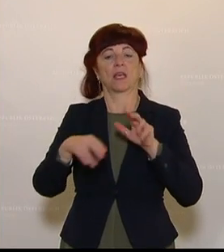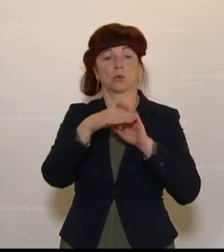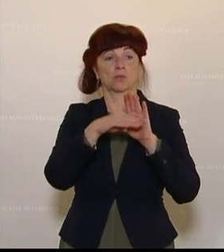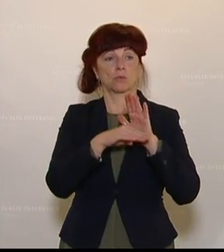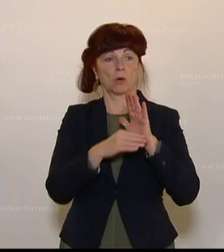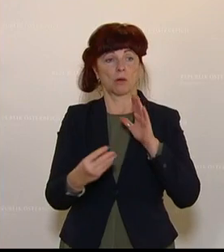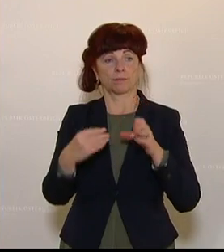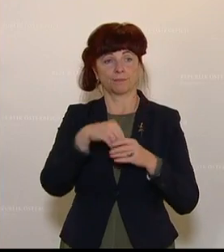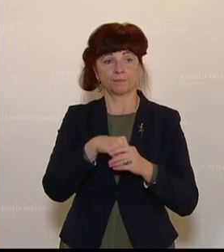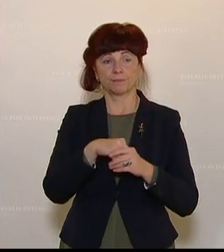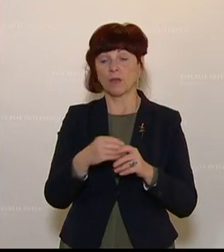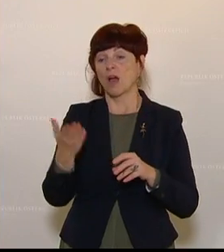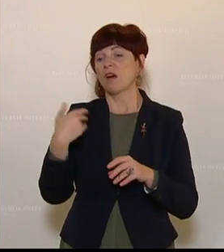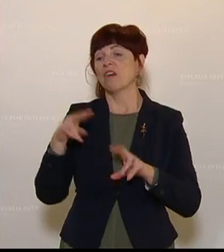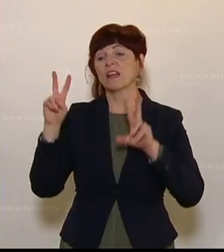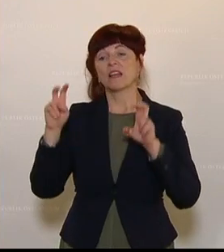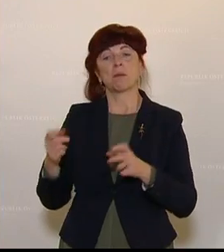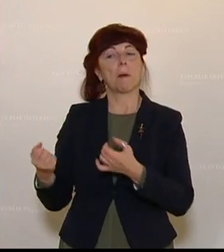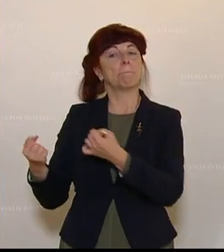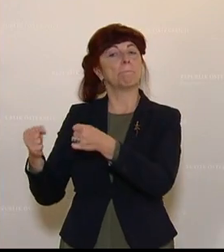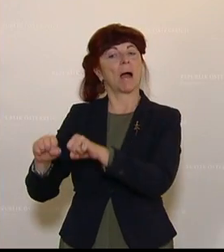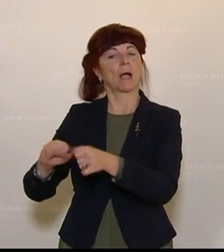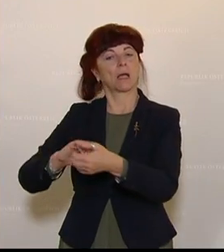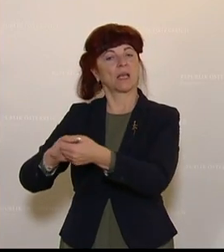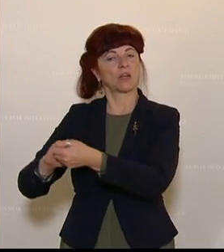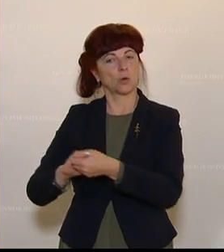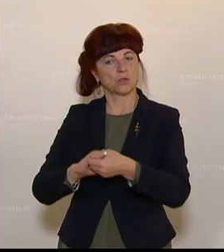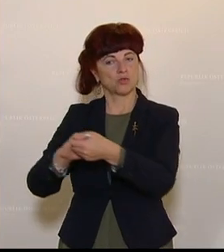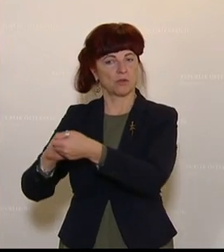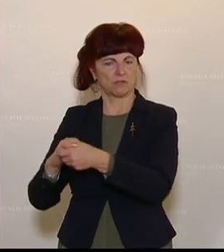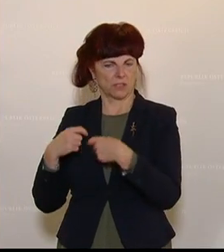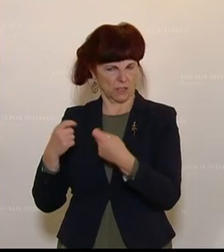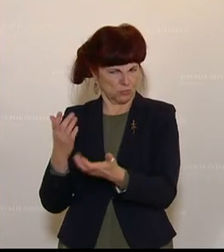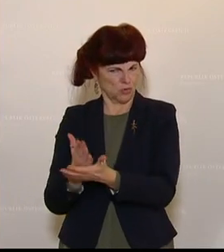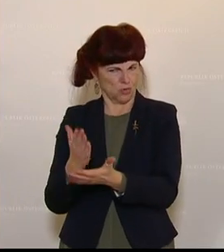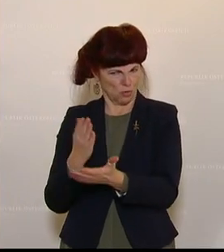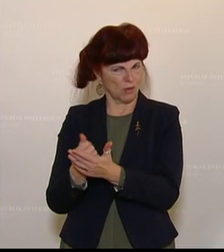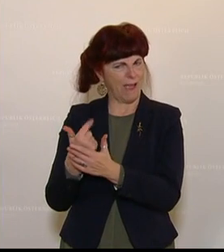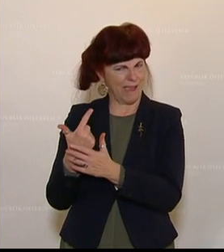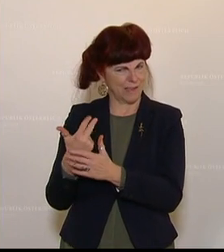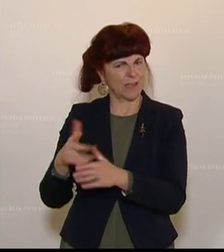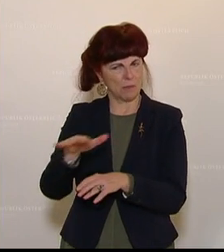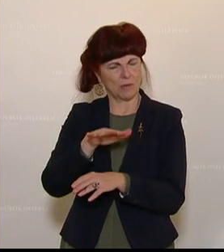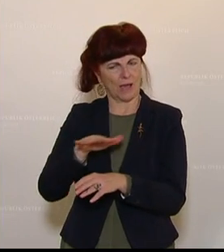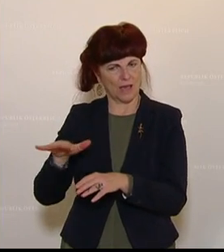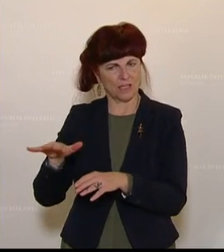jetzt schon von Bankengenossenschaften, aber die gibt es ja in vielen anderen Bereichen, auch lange bekannt schon. Die